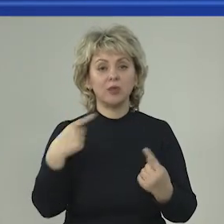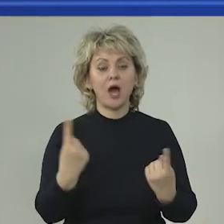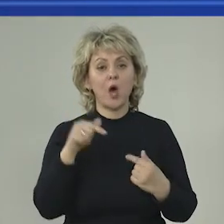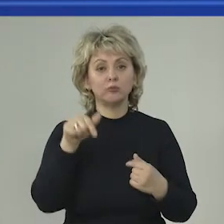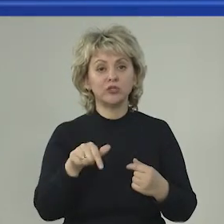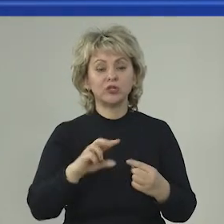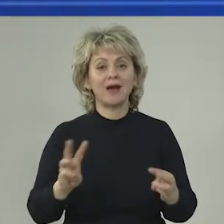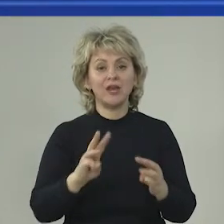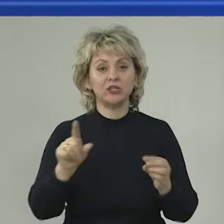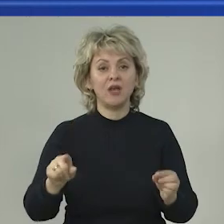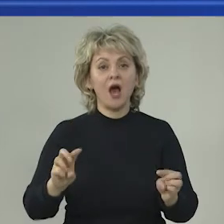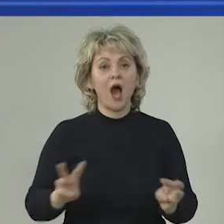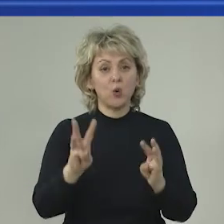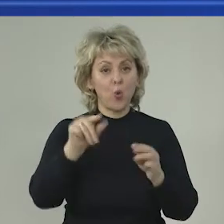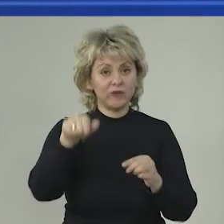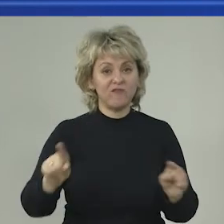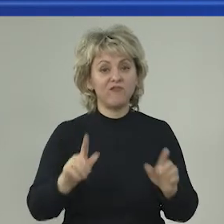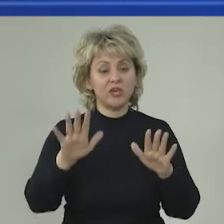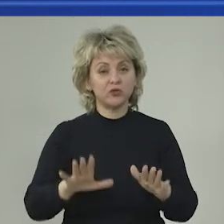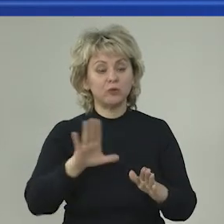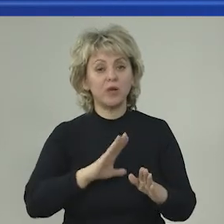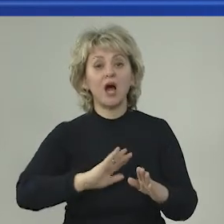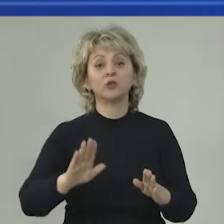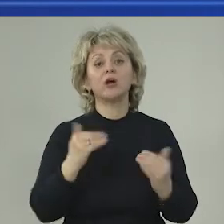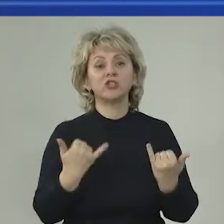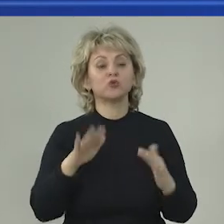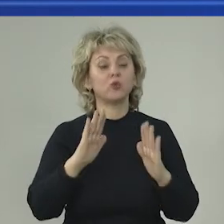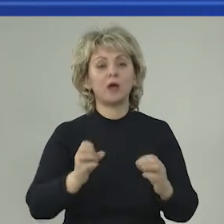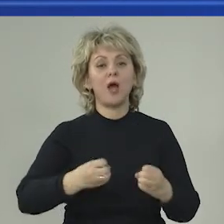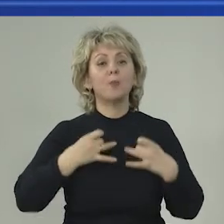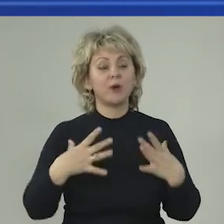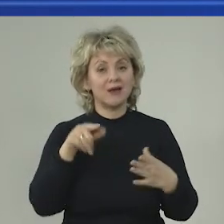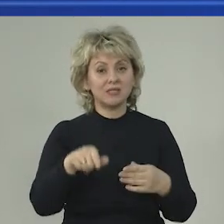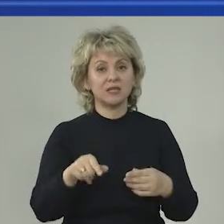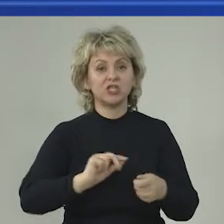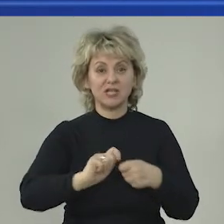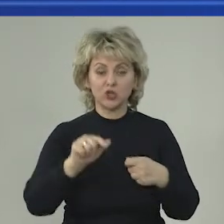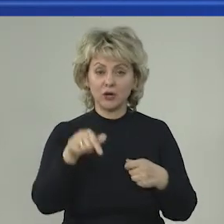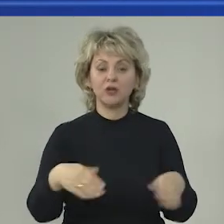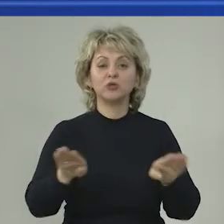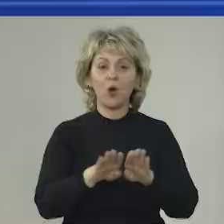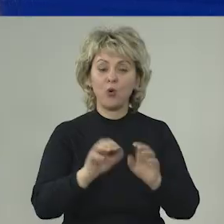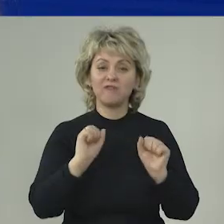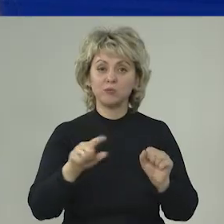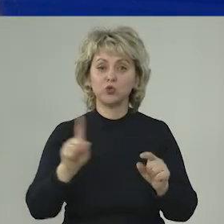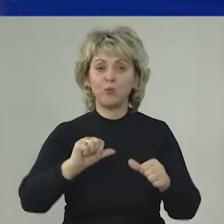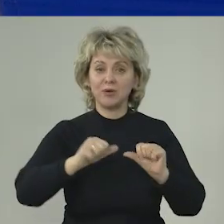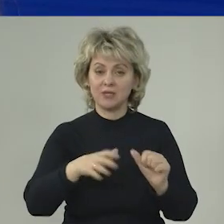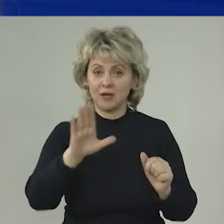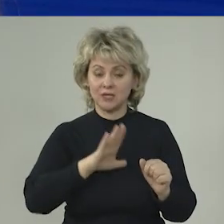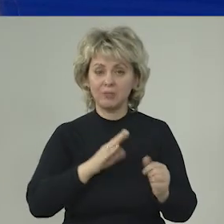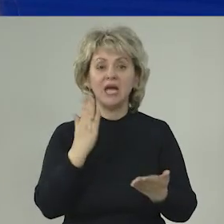вечный огонь, а сегодня не горит. Или горит, по праздникам, например, когда специально его сжигают и так далее. И такое возможно.